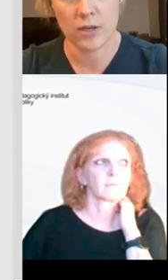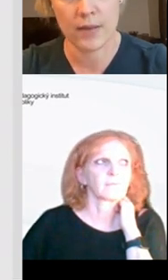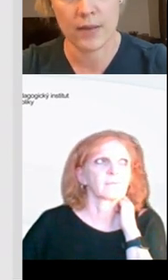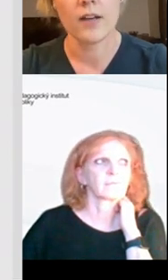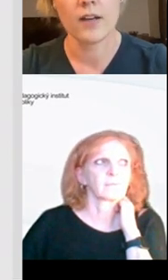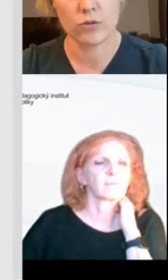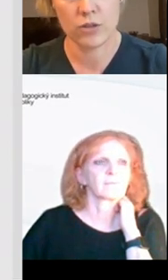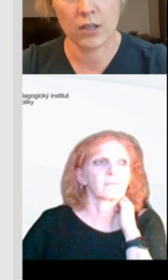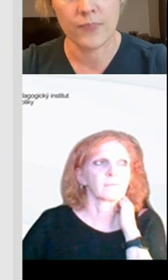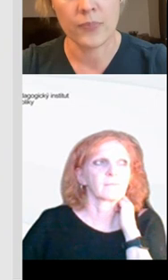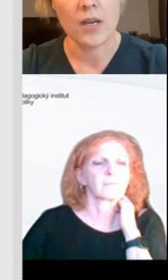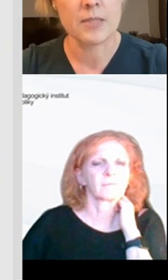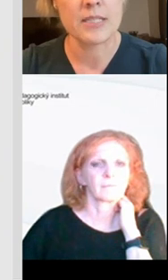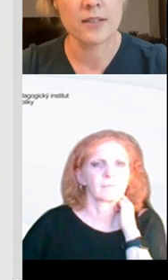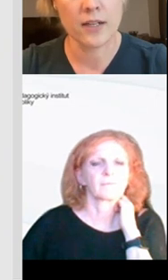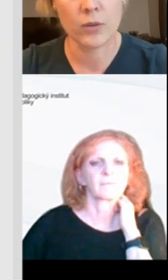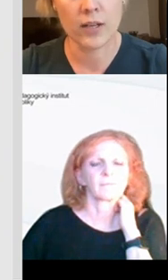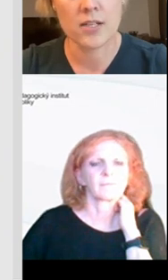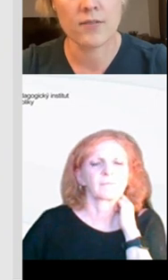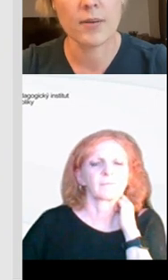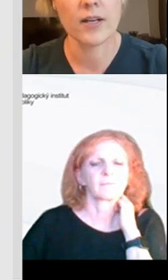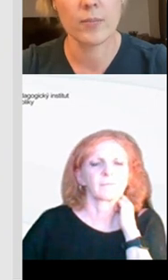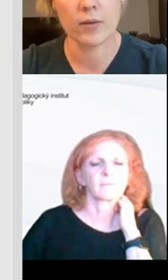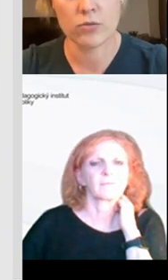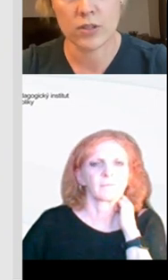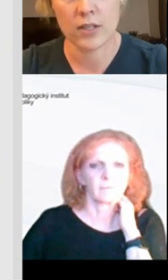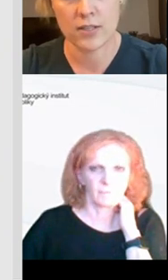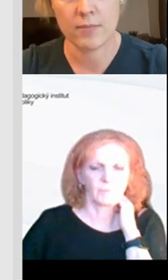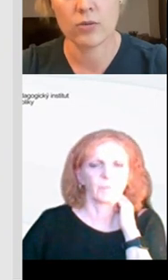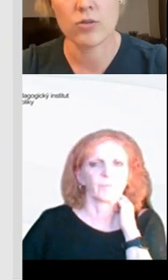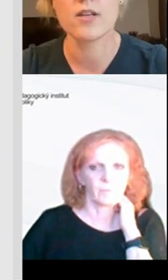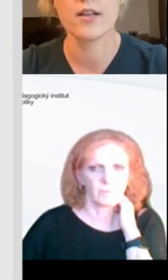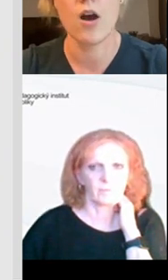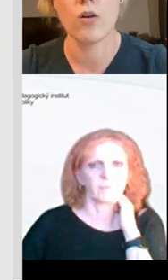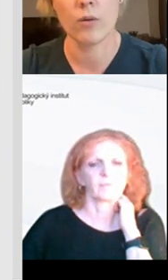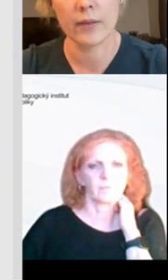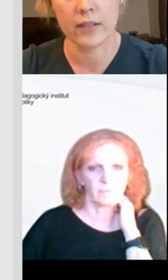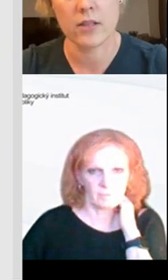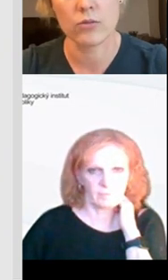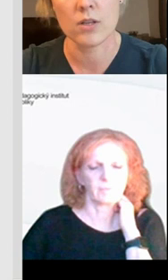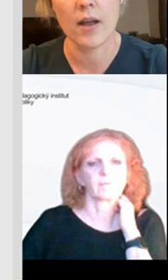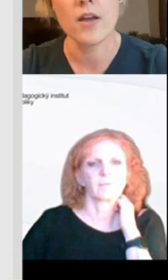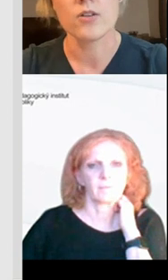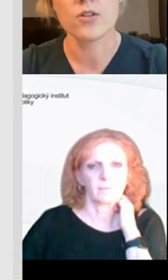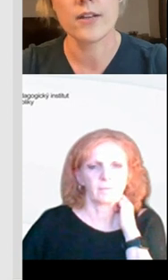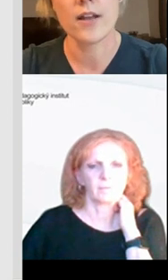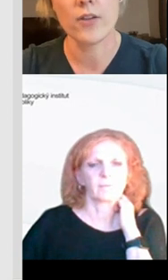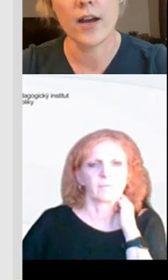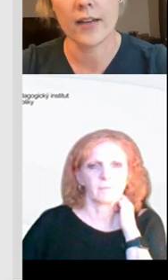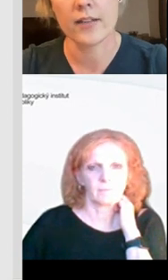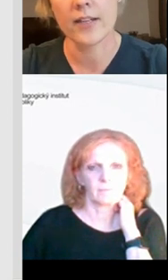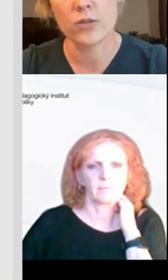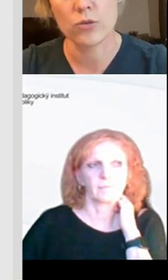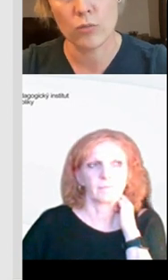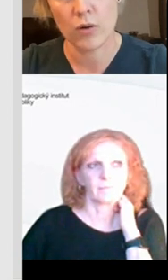napříč všemi ročníky. My jsme si teda k modelaci vybrali opravdu český jazyk, protože se jedná o kompetence, to znamená, že se